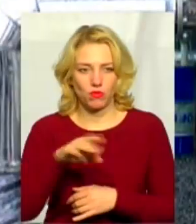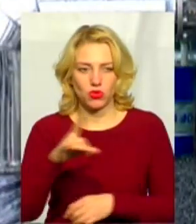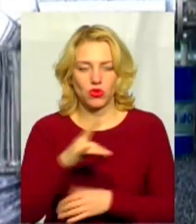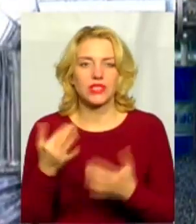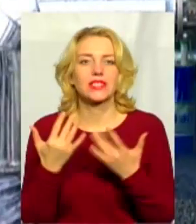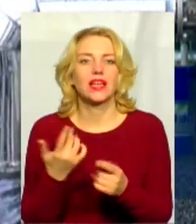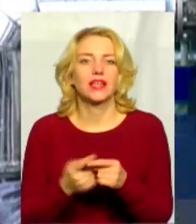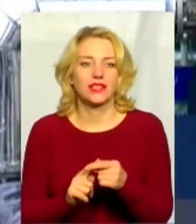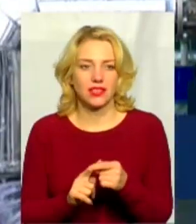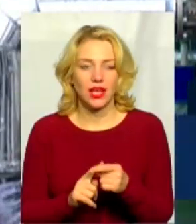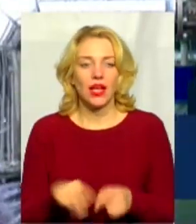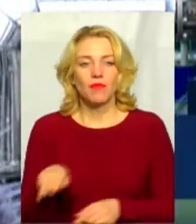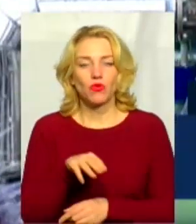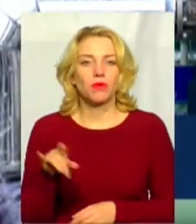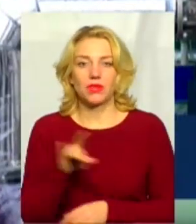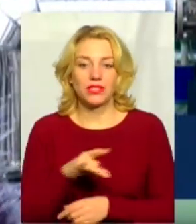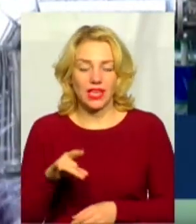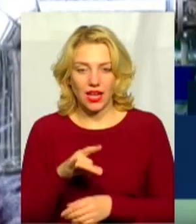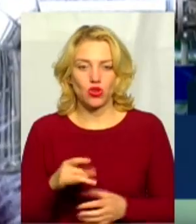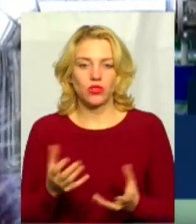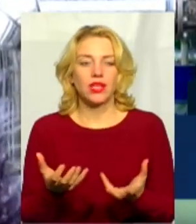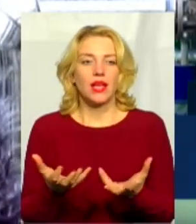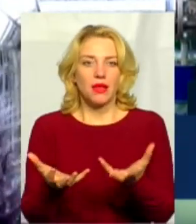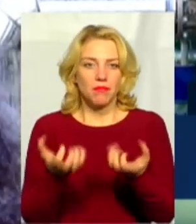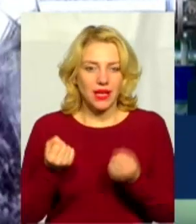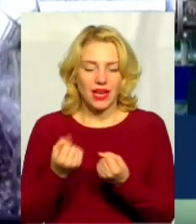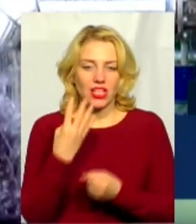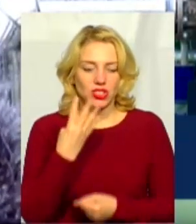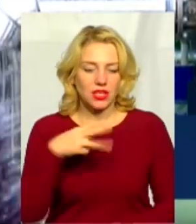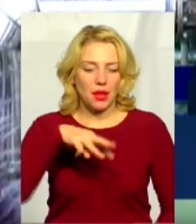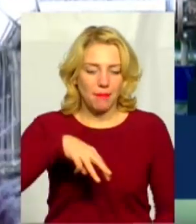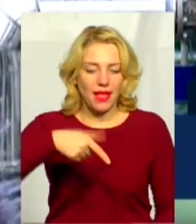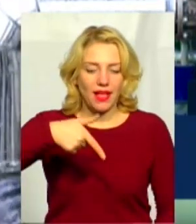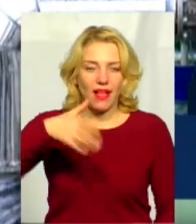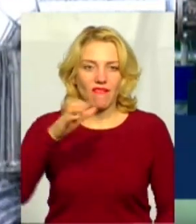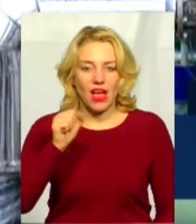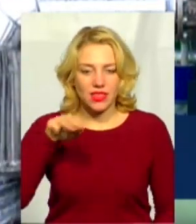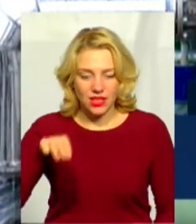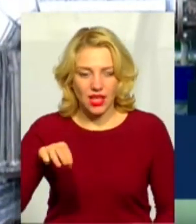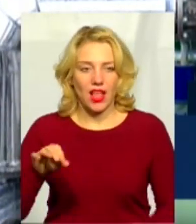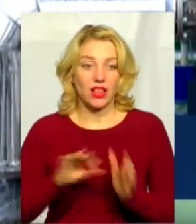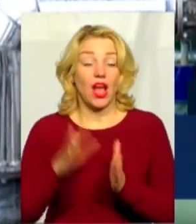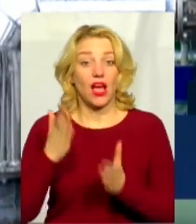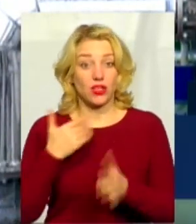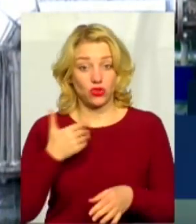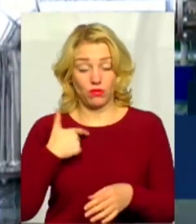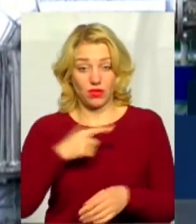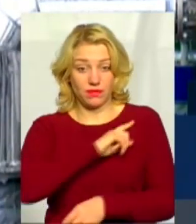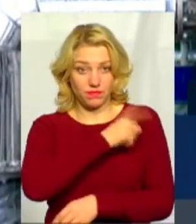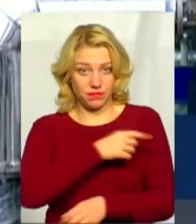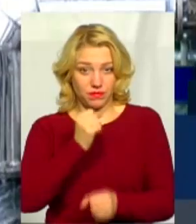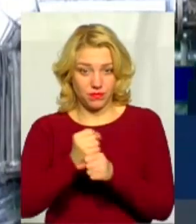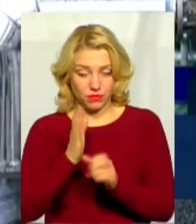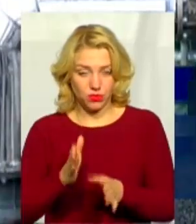Теофіпольський район в часи пік споживає 4 мегаватта електроенергії. Ми же, як запустимо повну чергу, будемо видавати